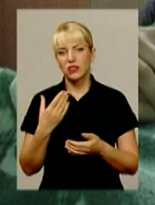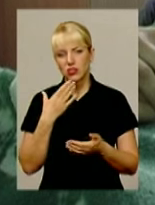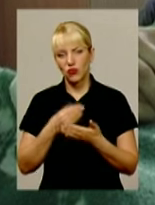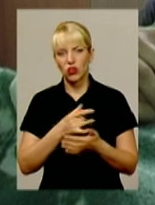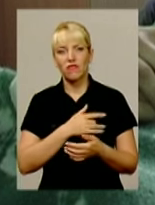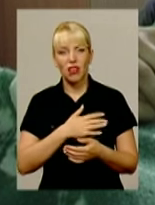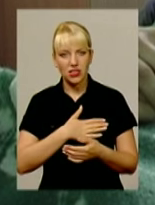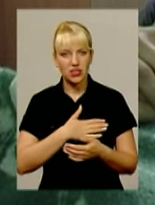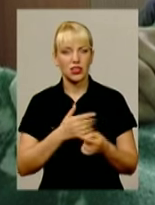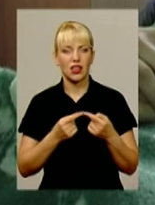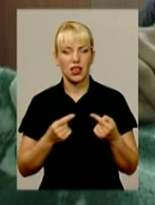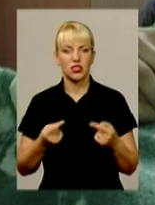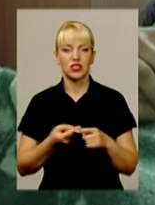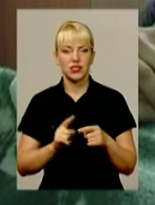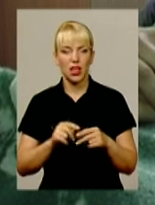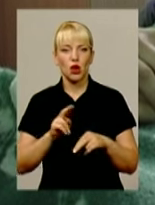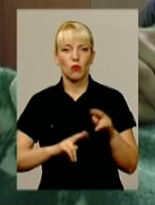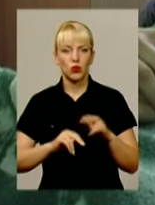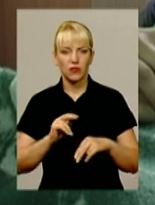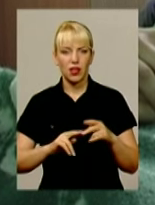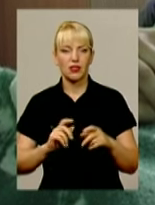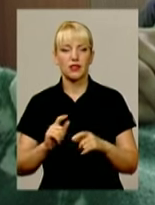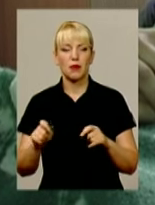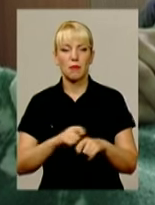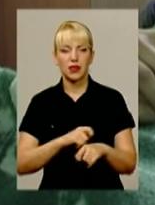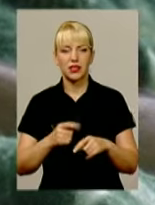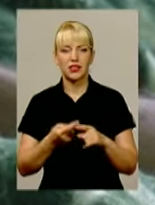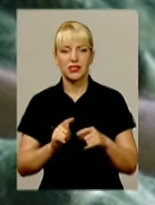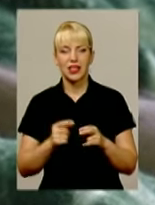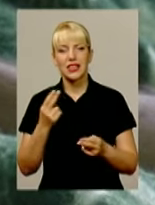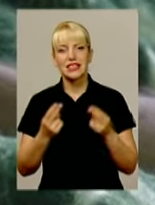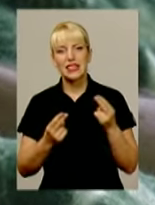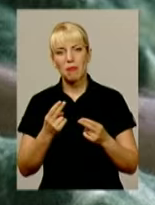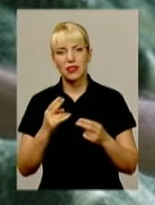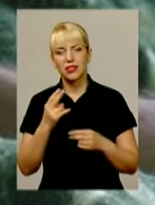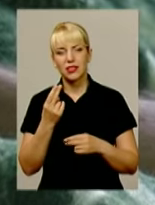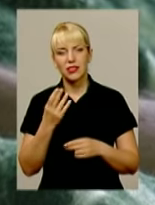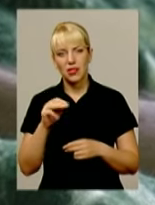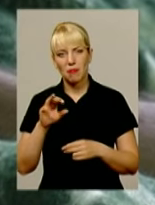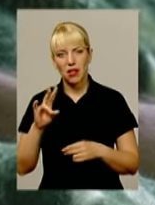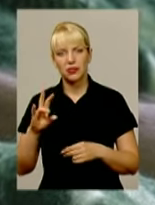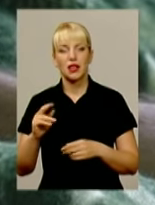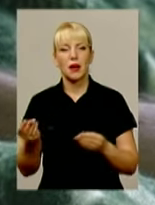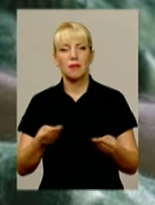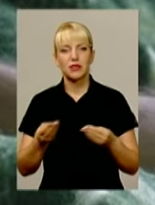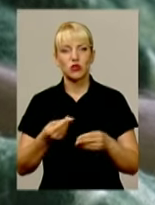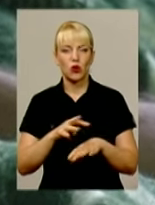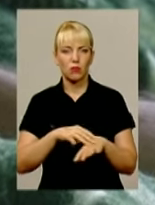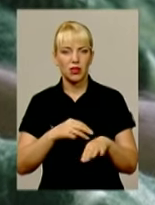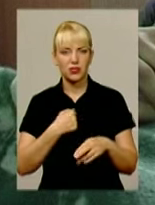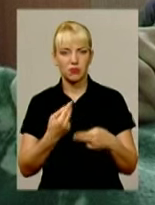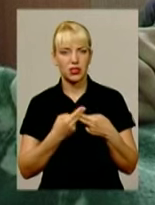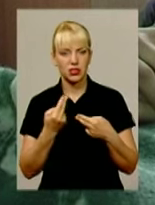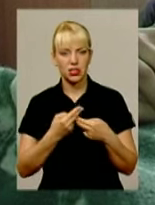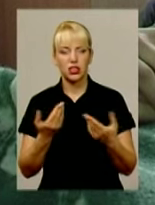будівельні матеріали, цемент та пісок. Працівники міліції мені стали в цьому перешкоджати.